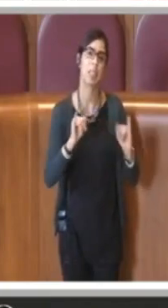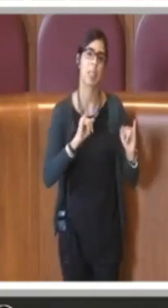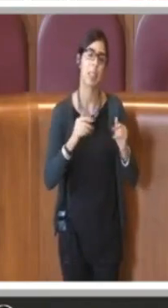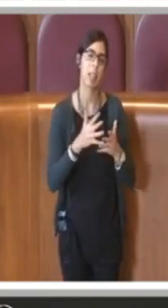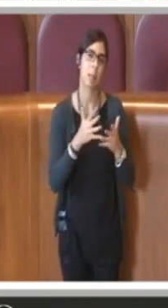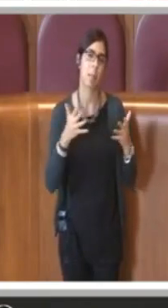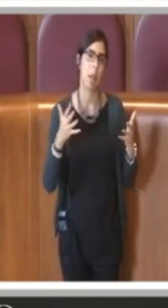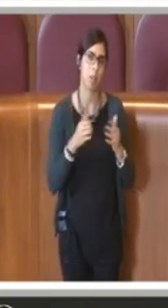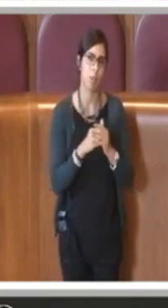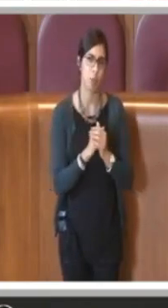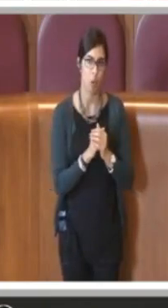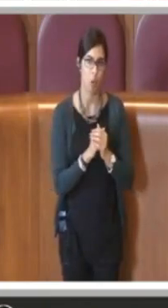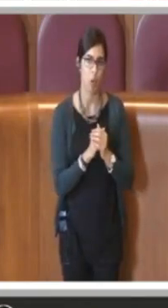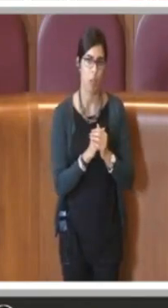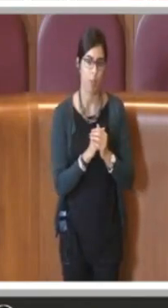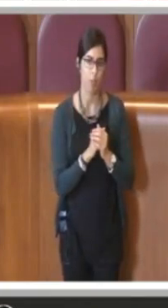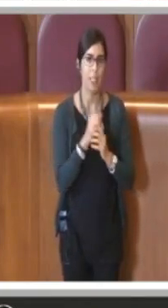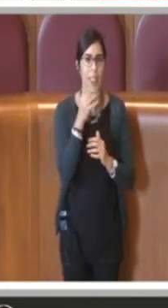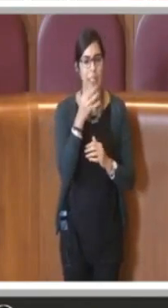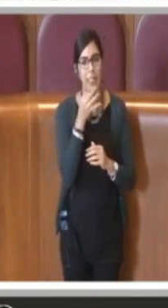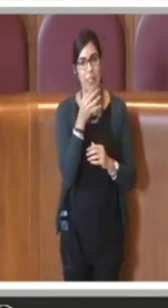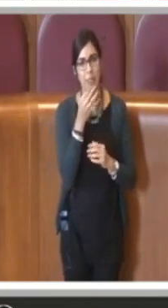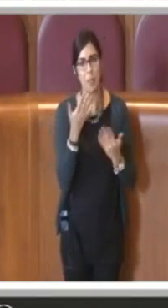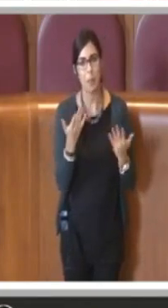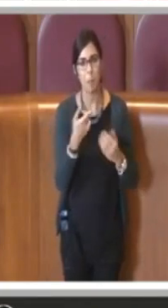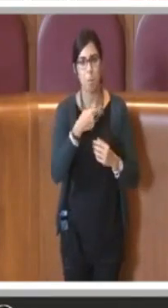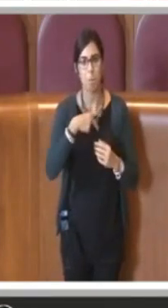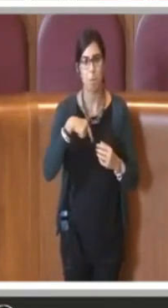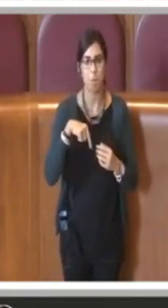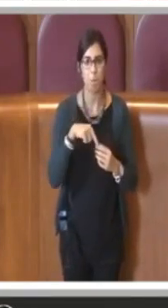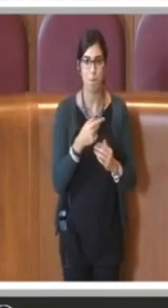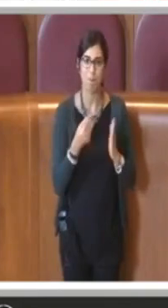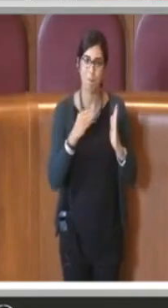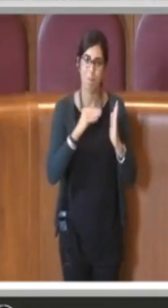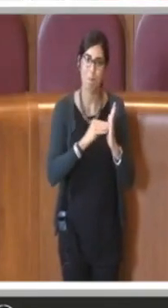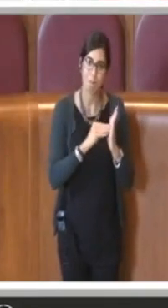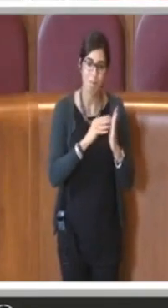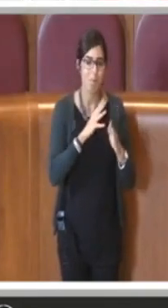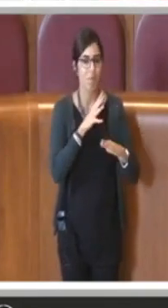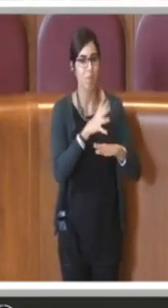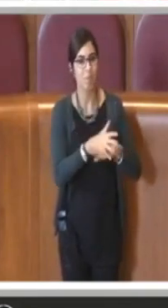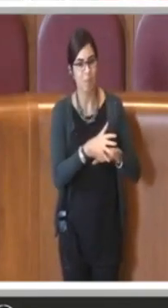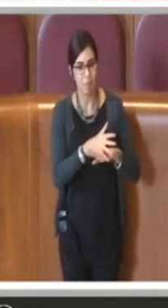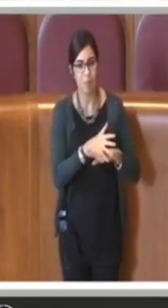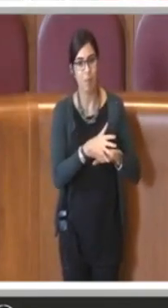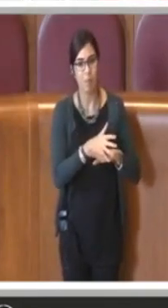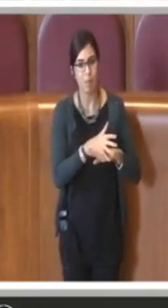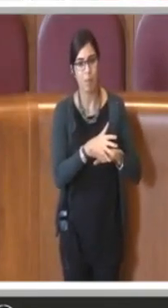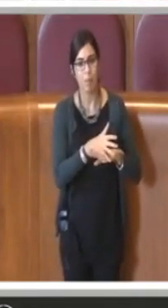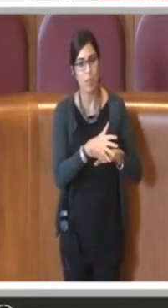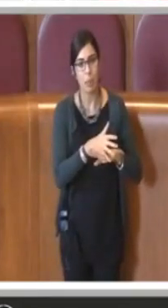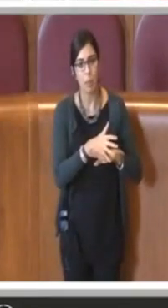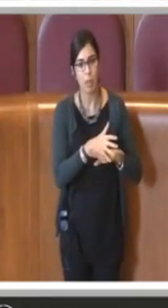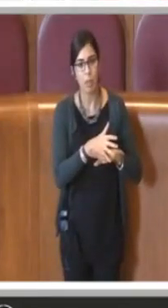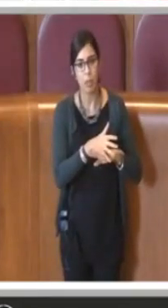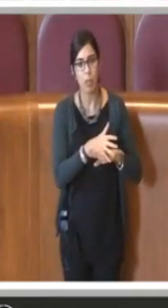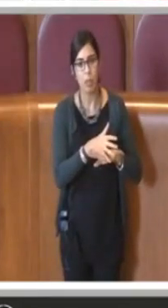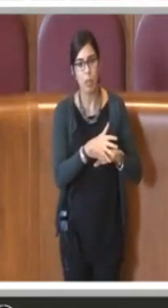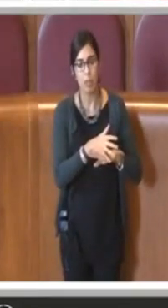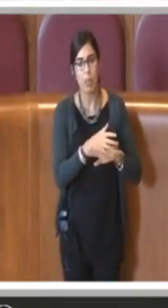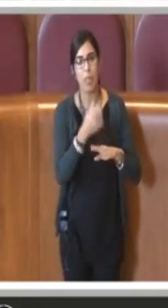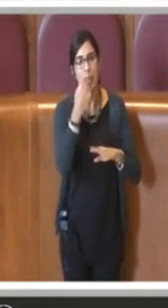quindi andiamo a prevedere gli interventi che sono finalizzati ad esempio alla